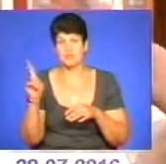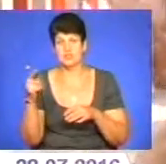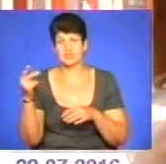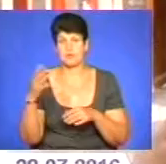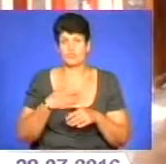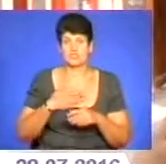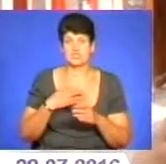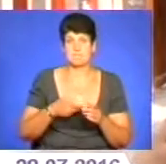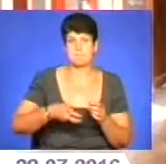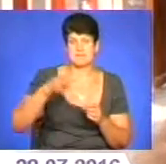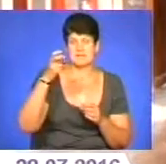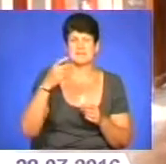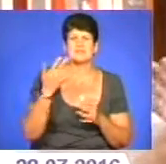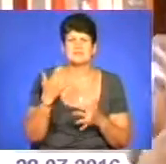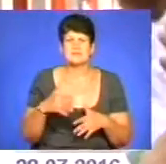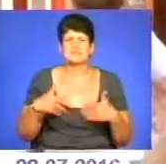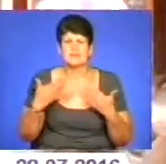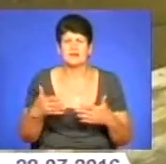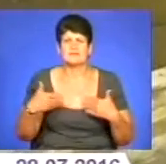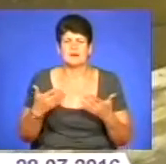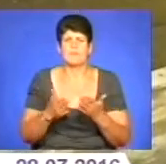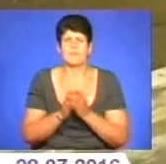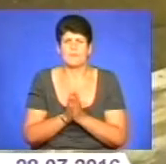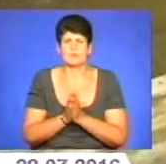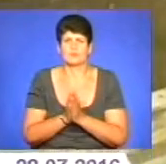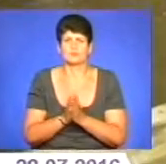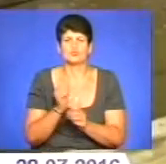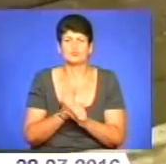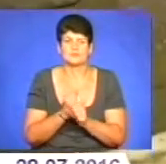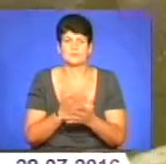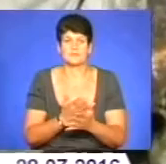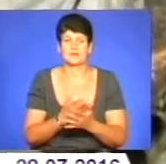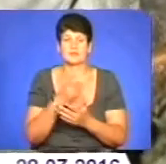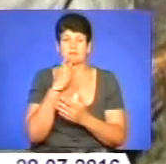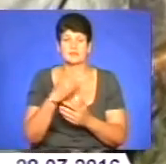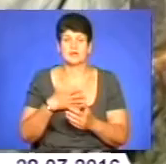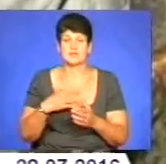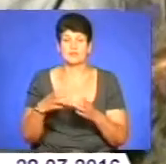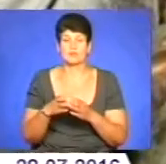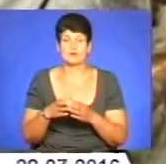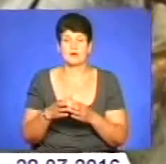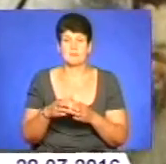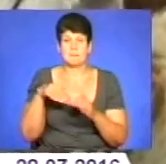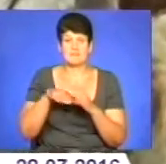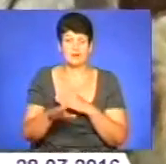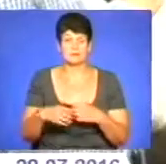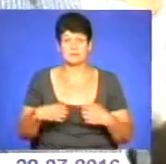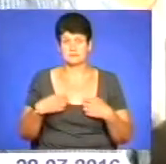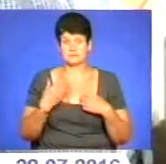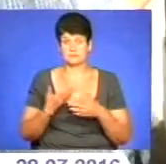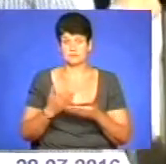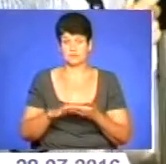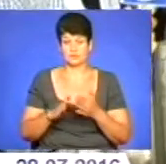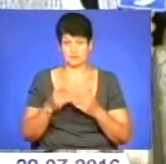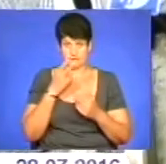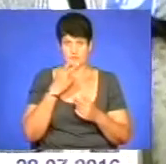'їжджі. І скільки ми звертаємося, скільки ми просимо, щось зробіть. Як переконалась наша знімальна група, підвал у жахливому стані. Ось